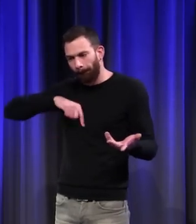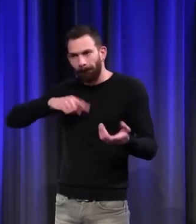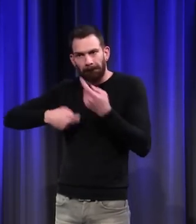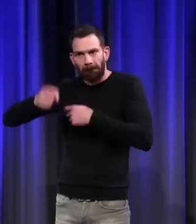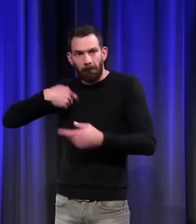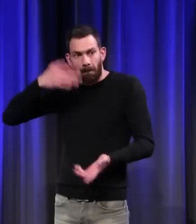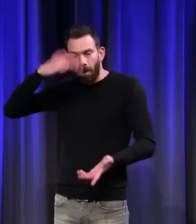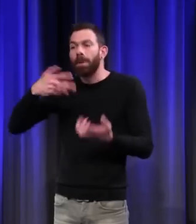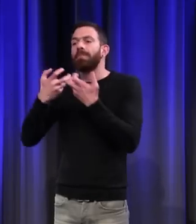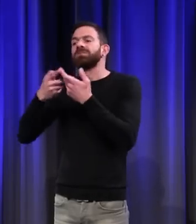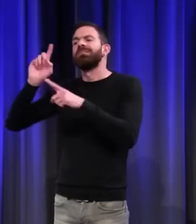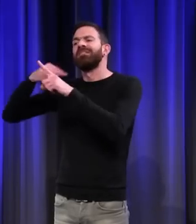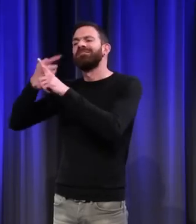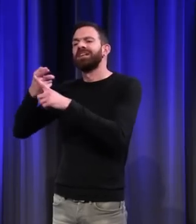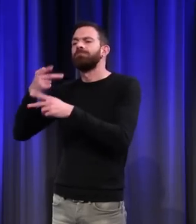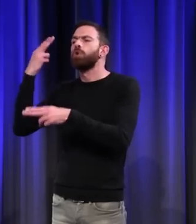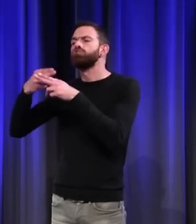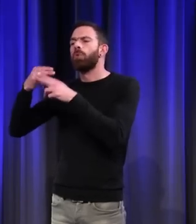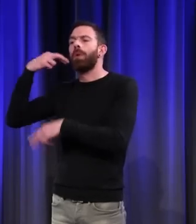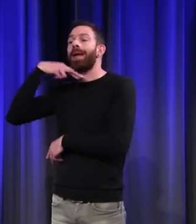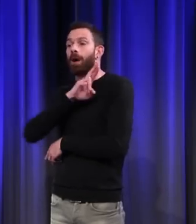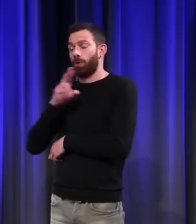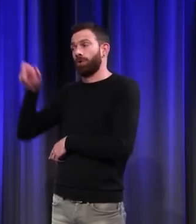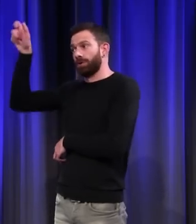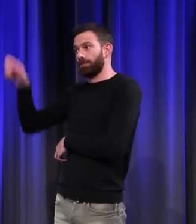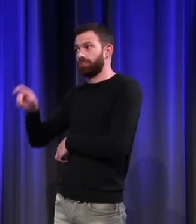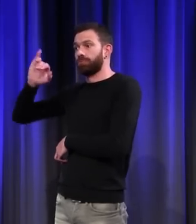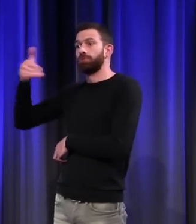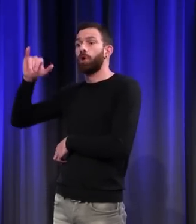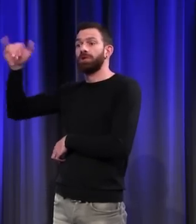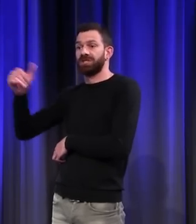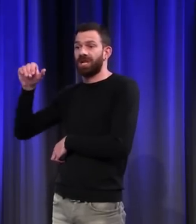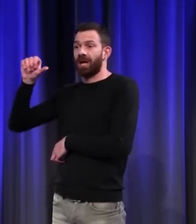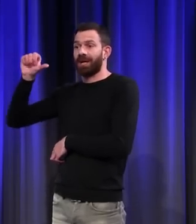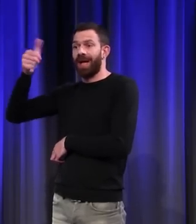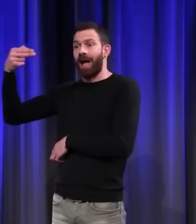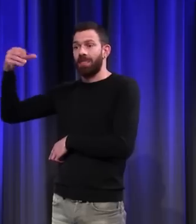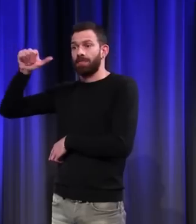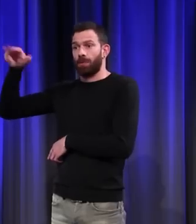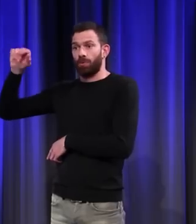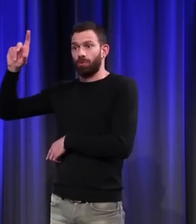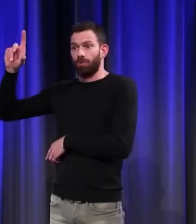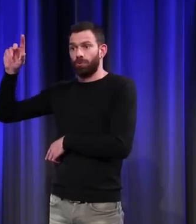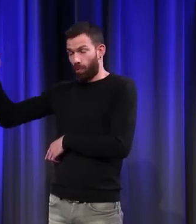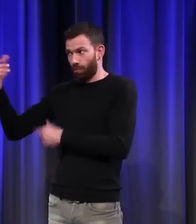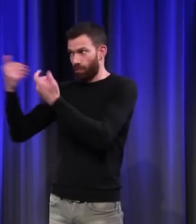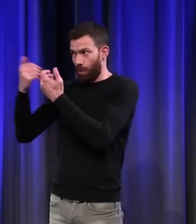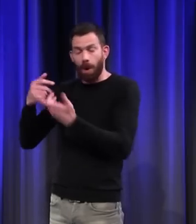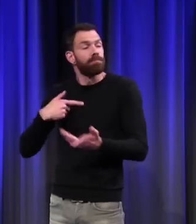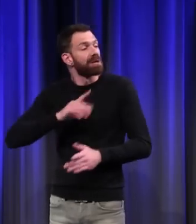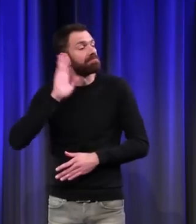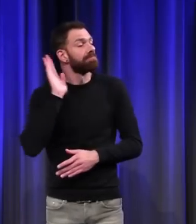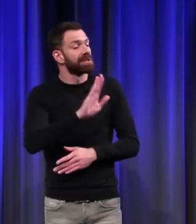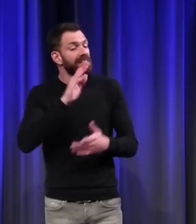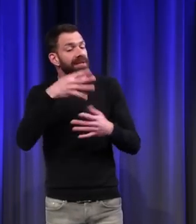souviens, pour le nom de la Rose, Jean-Jacques Hannault me demandant comment on se dit bonjour au début du XIVe siècle. Quels gestes ont fait